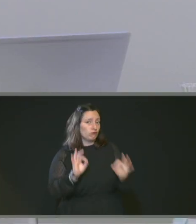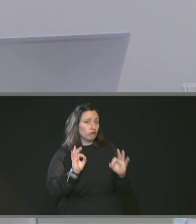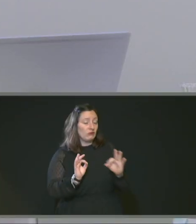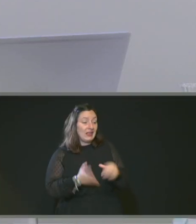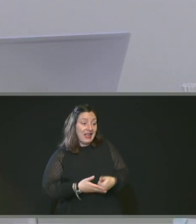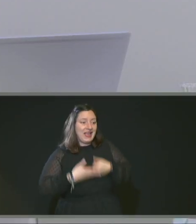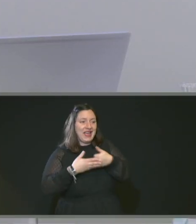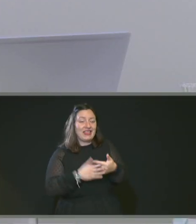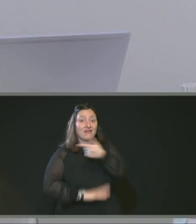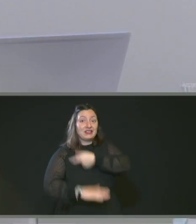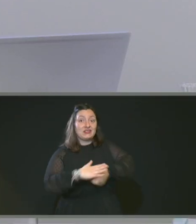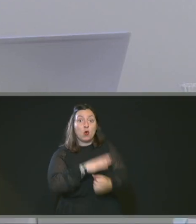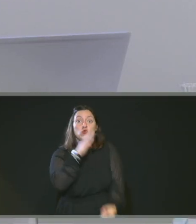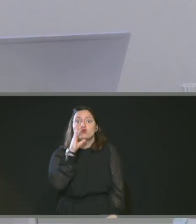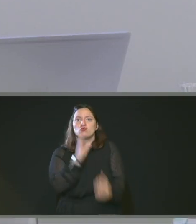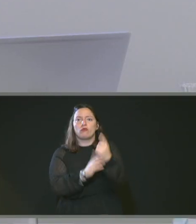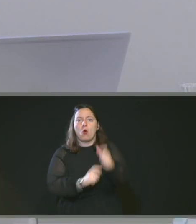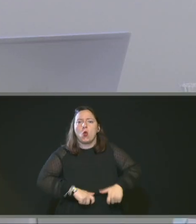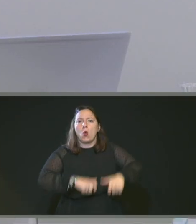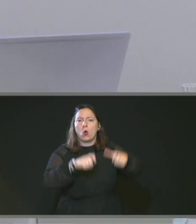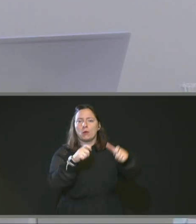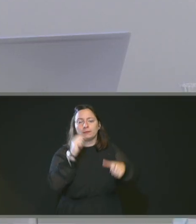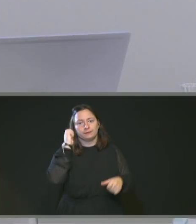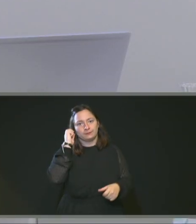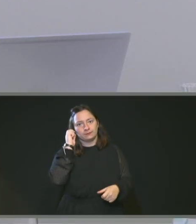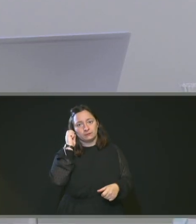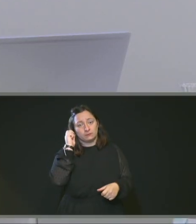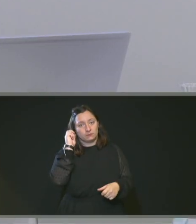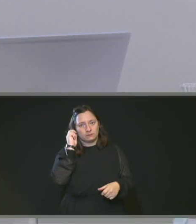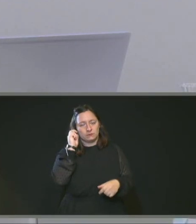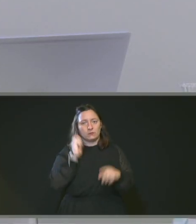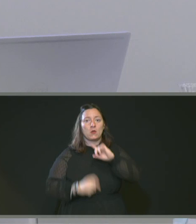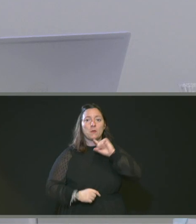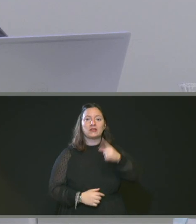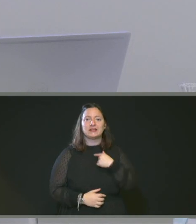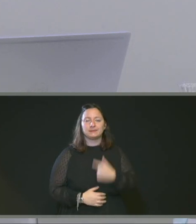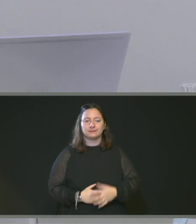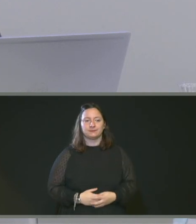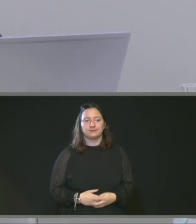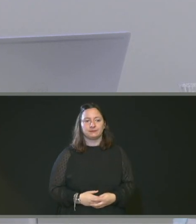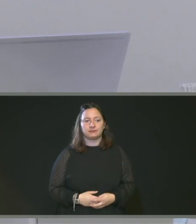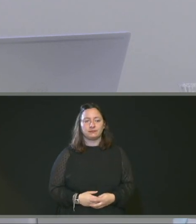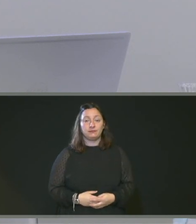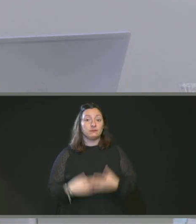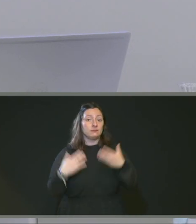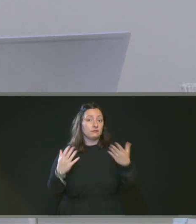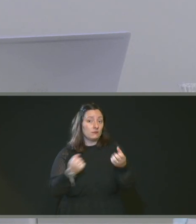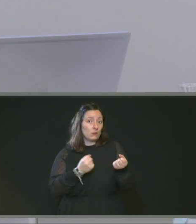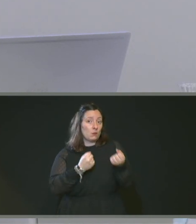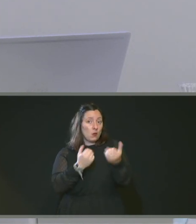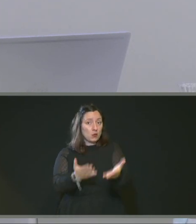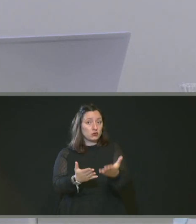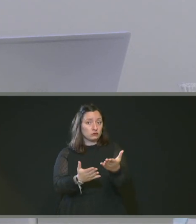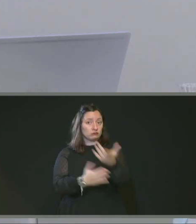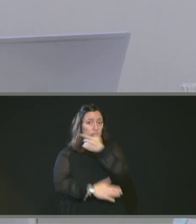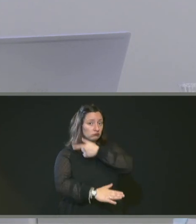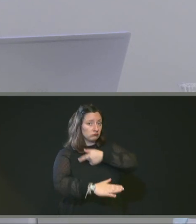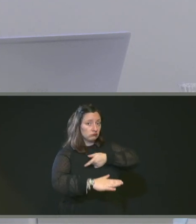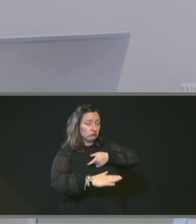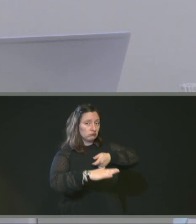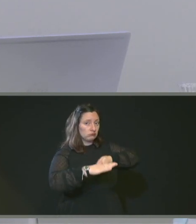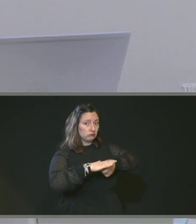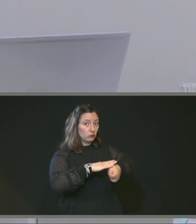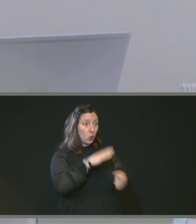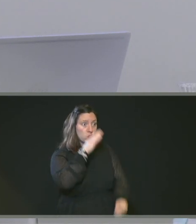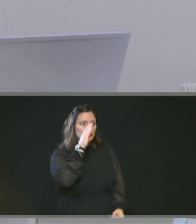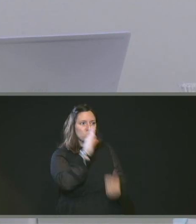'investissement pour les nouveaux locaux du CNAM en Normandie. Donc, il vous est proposé d'attribuer pour ces